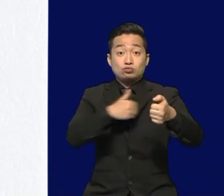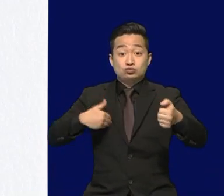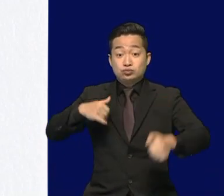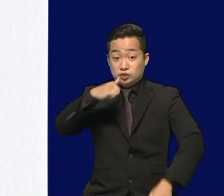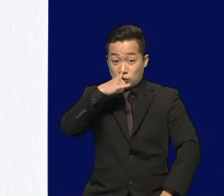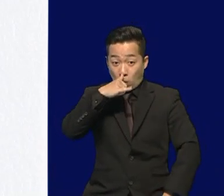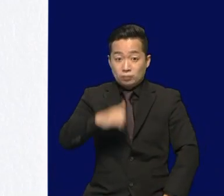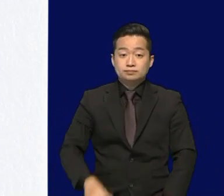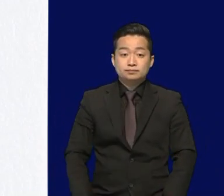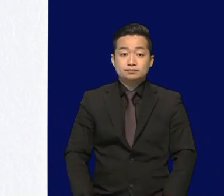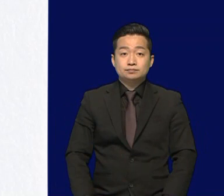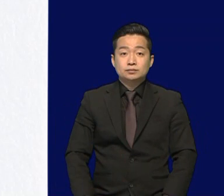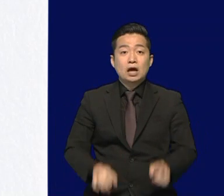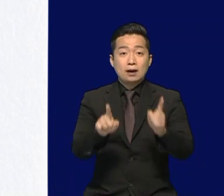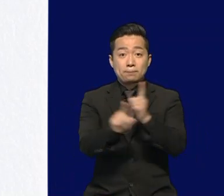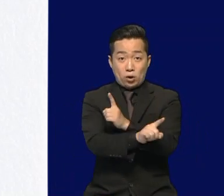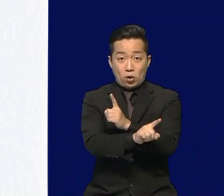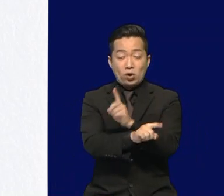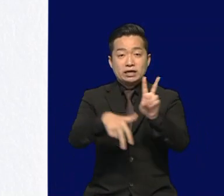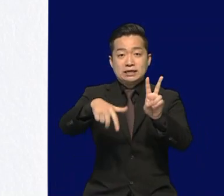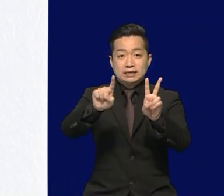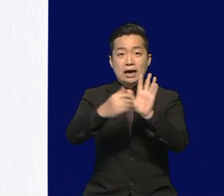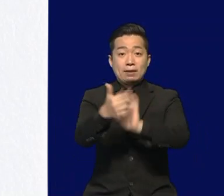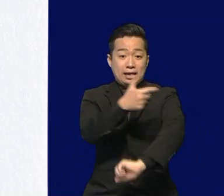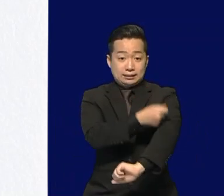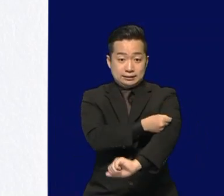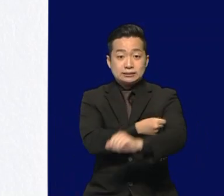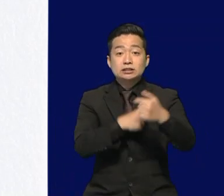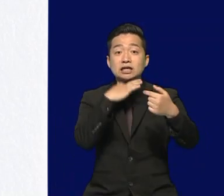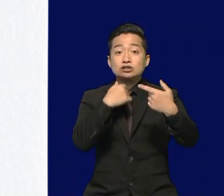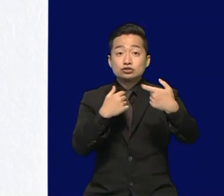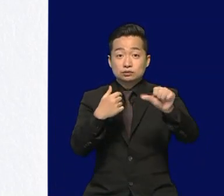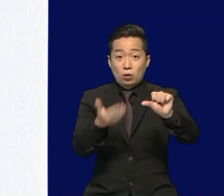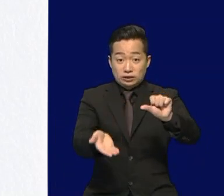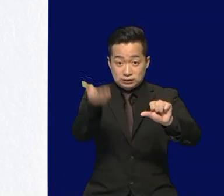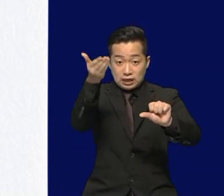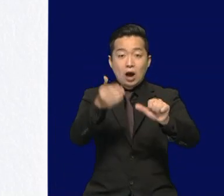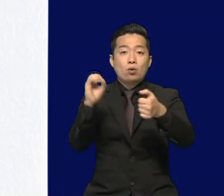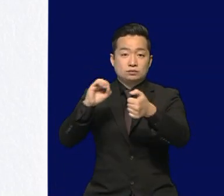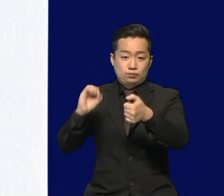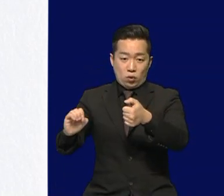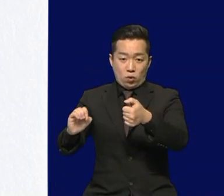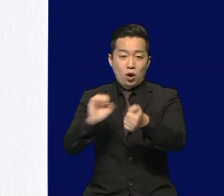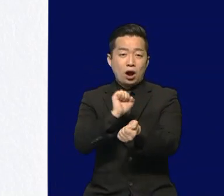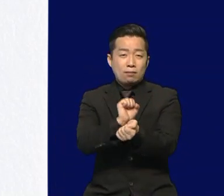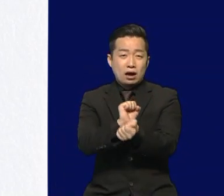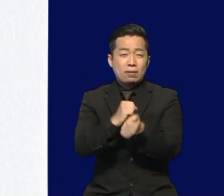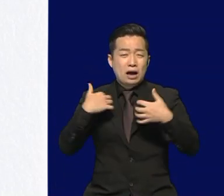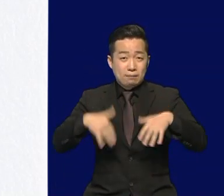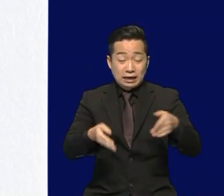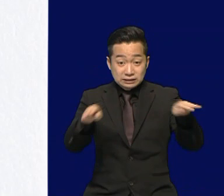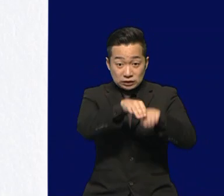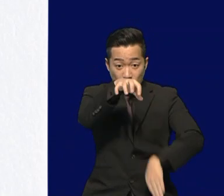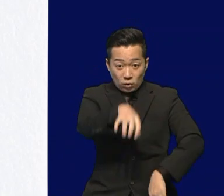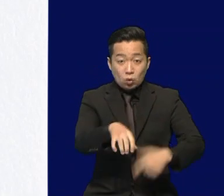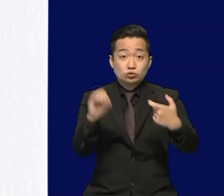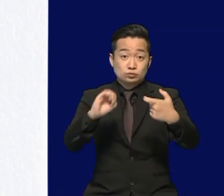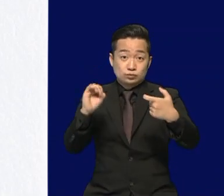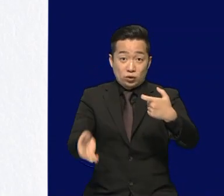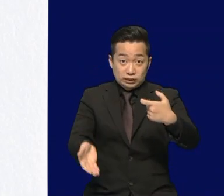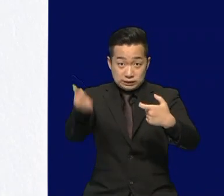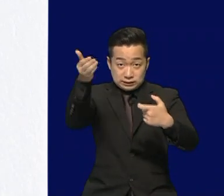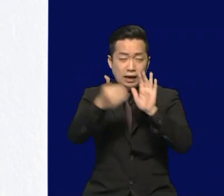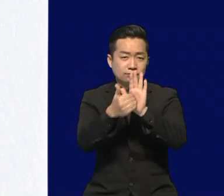있거나 계량 2가 백신 접종률이 65세 이상에서는 50%, 감염 취약시설에서는 60%